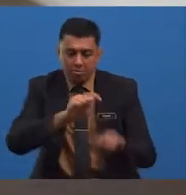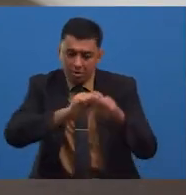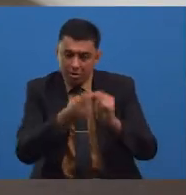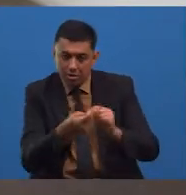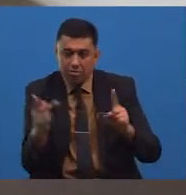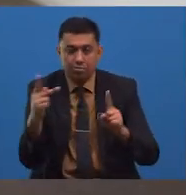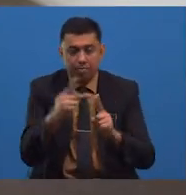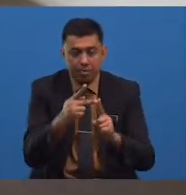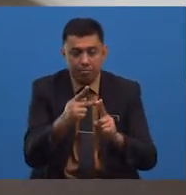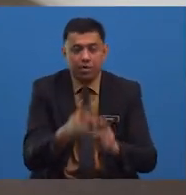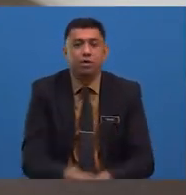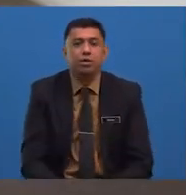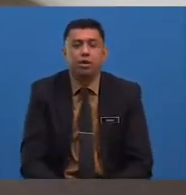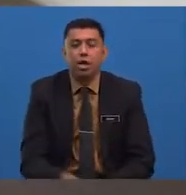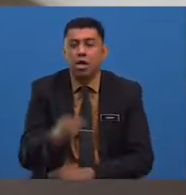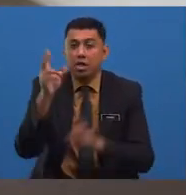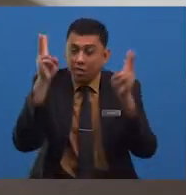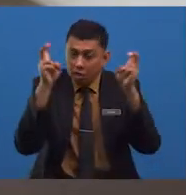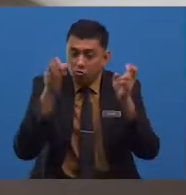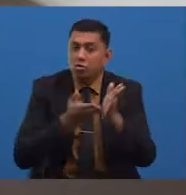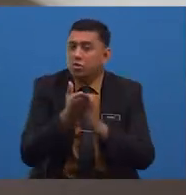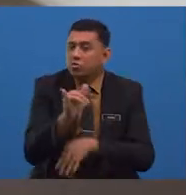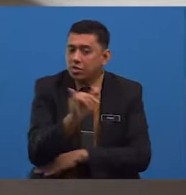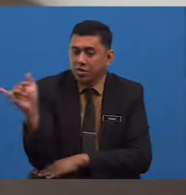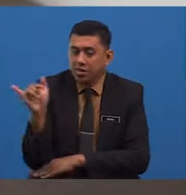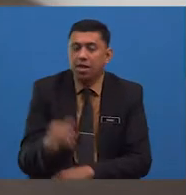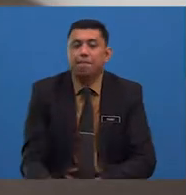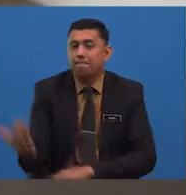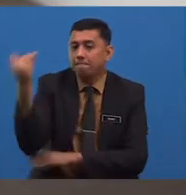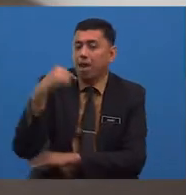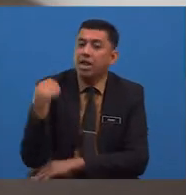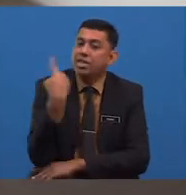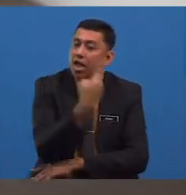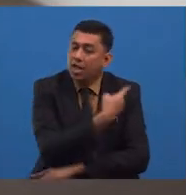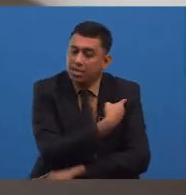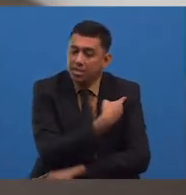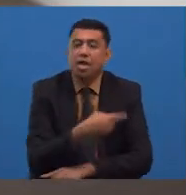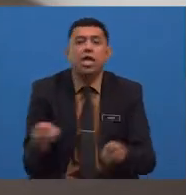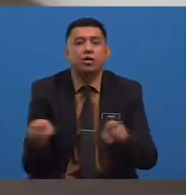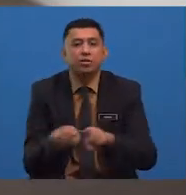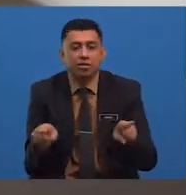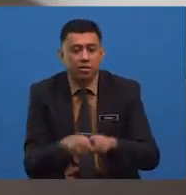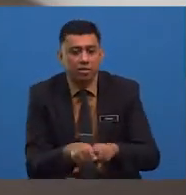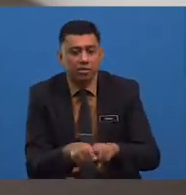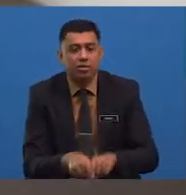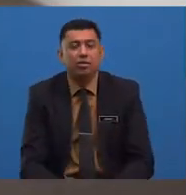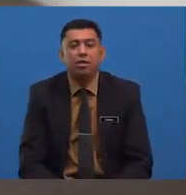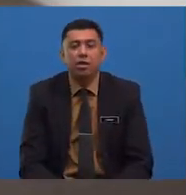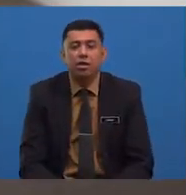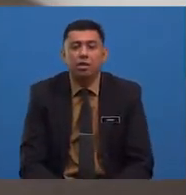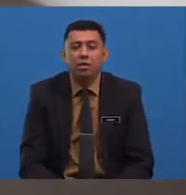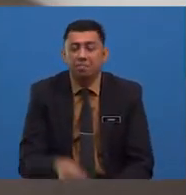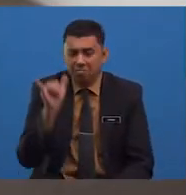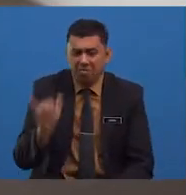beralih kepada subtopik seterusnya. Marilah kita sama-sama mengupas